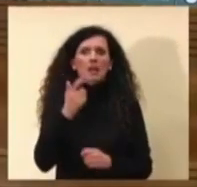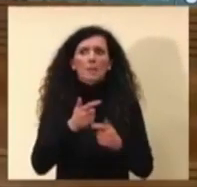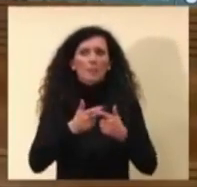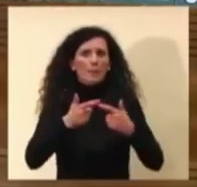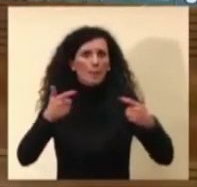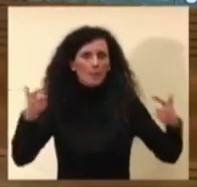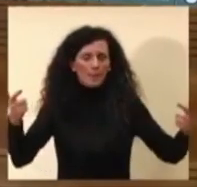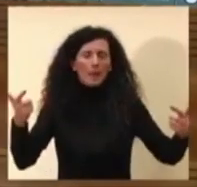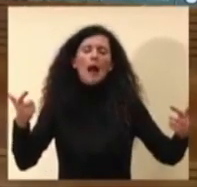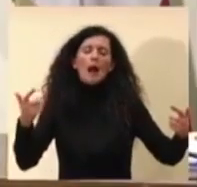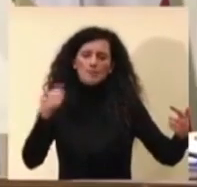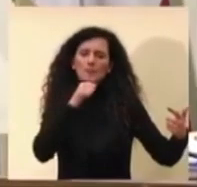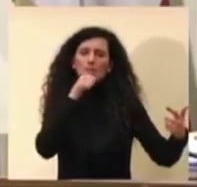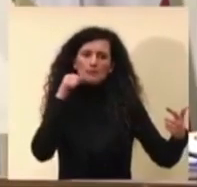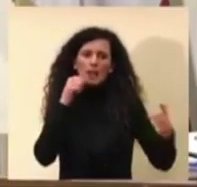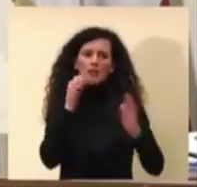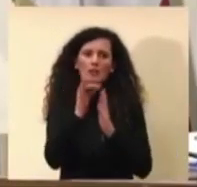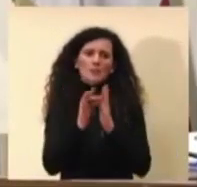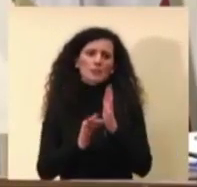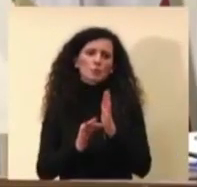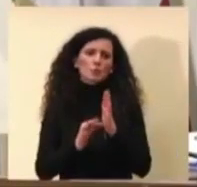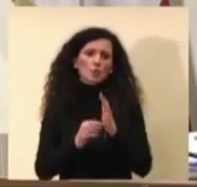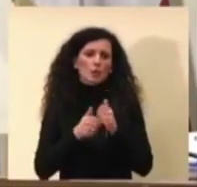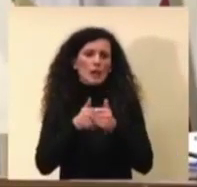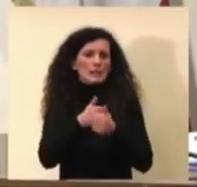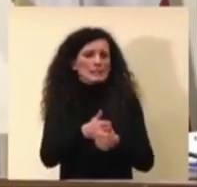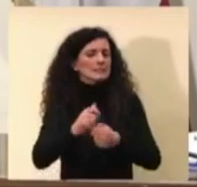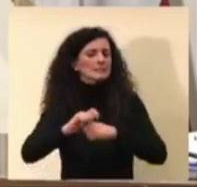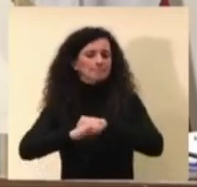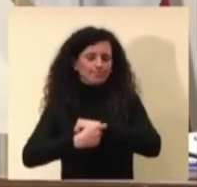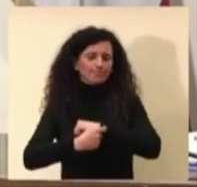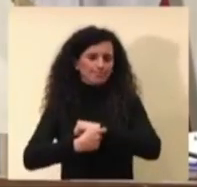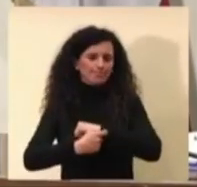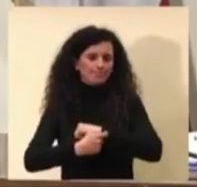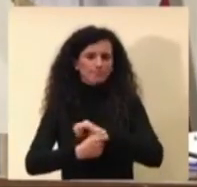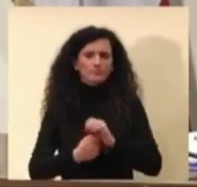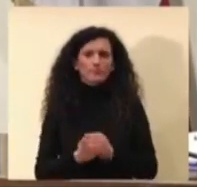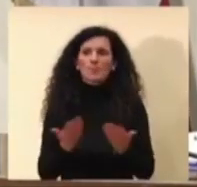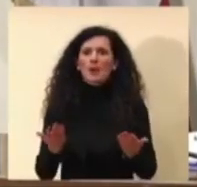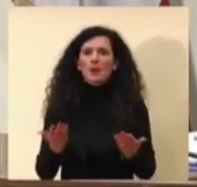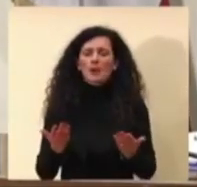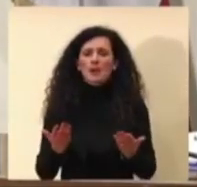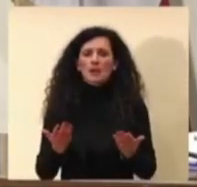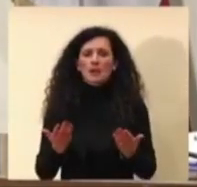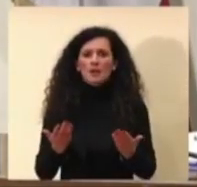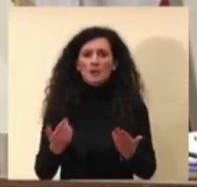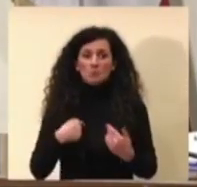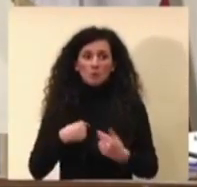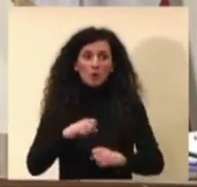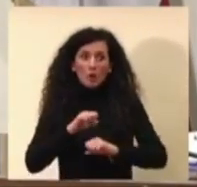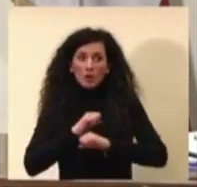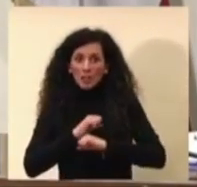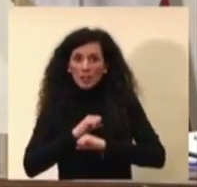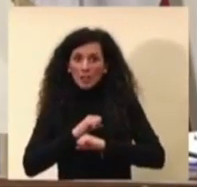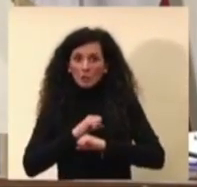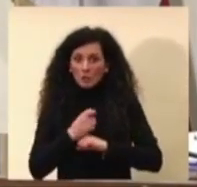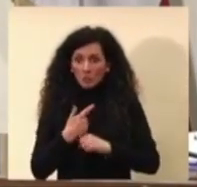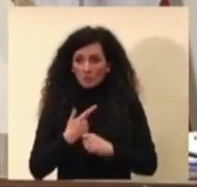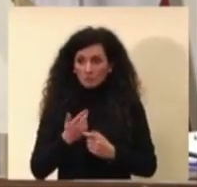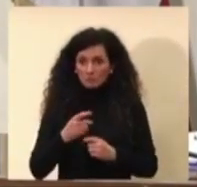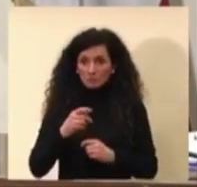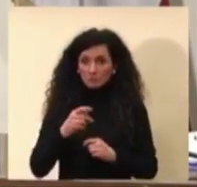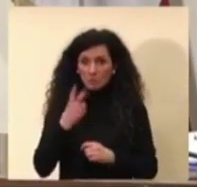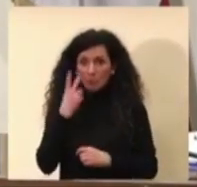servirà qualche misura un po' più forte però non è che ci sia io credo non sia previsto in questo momento uno